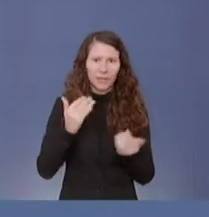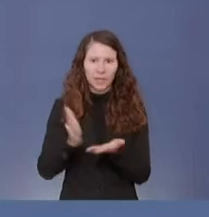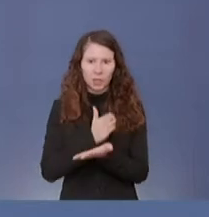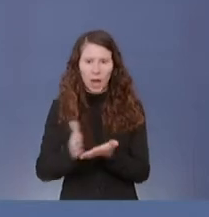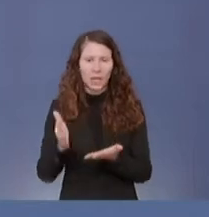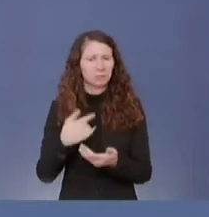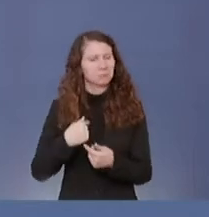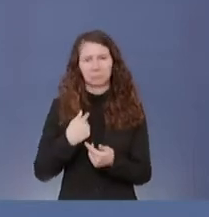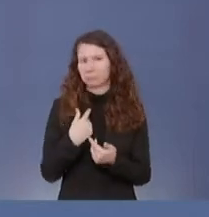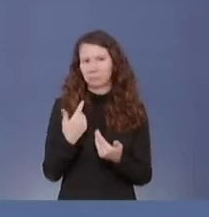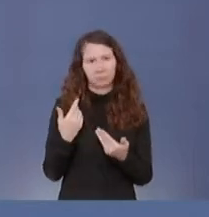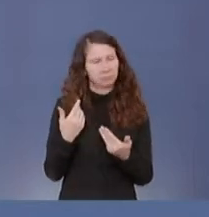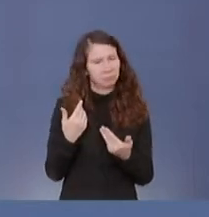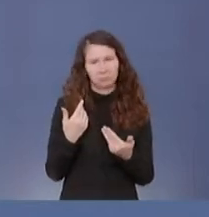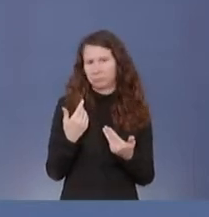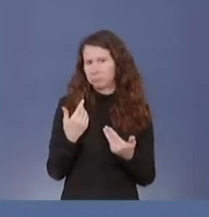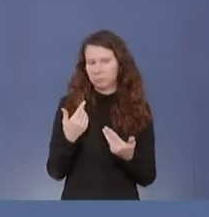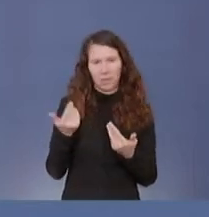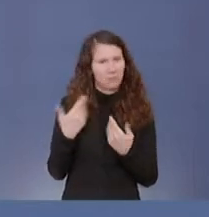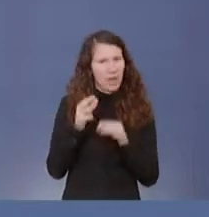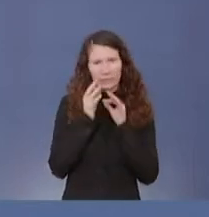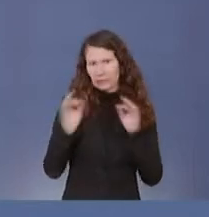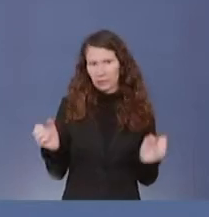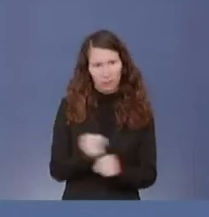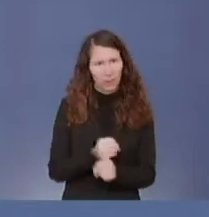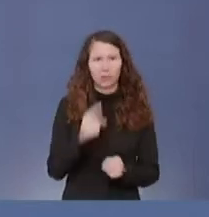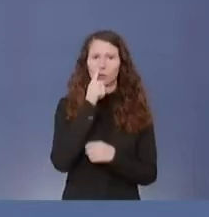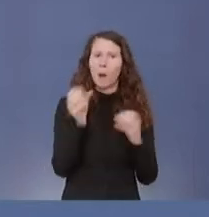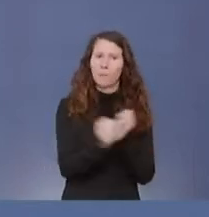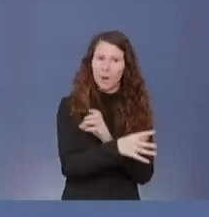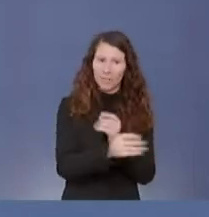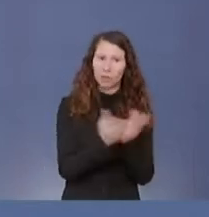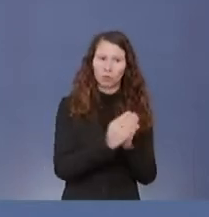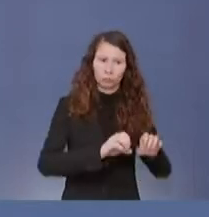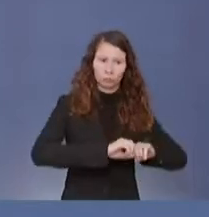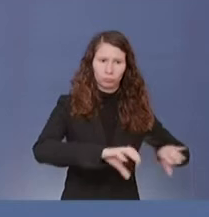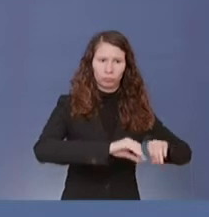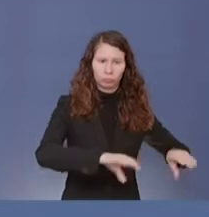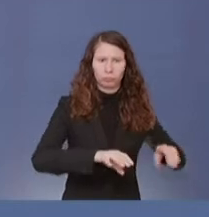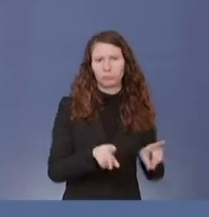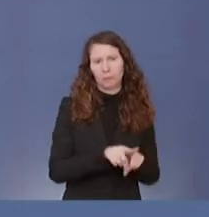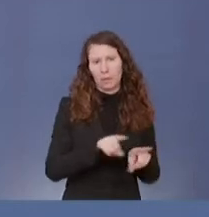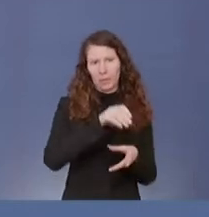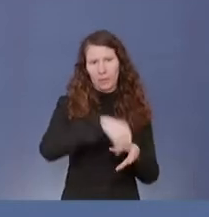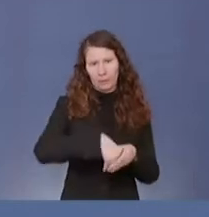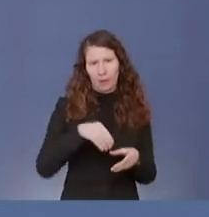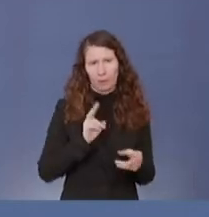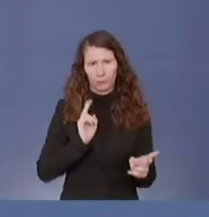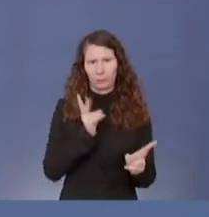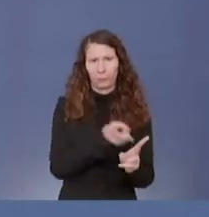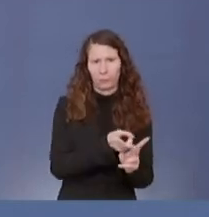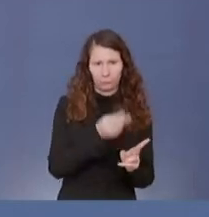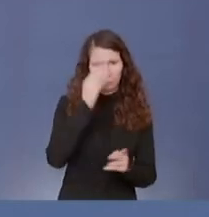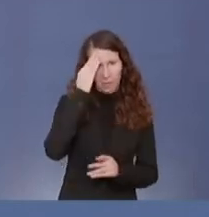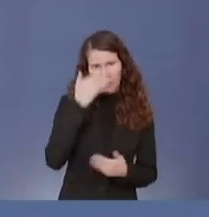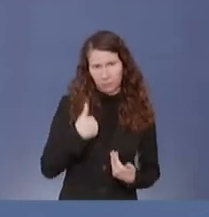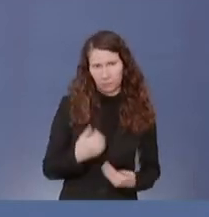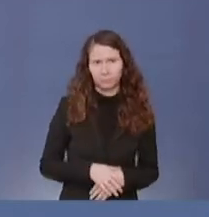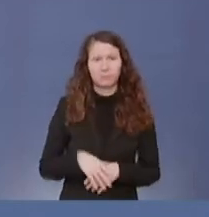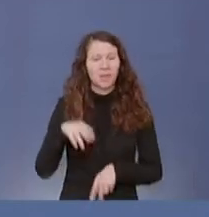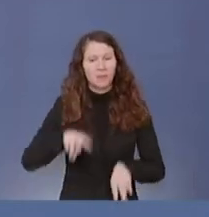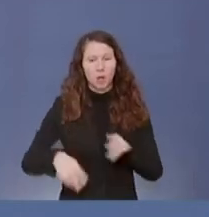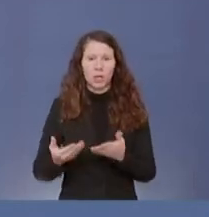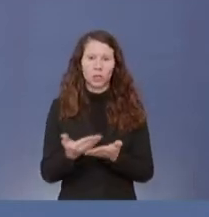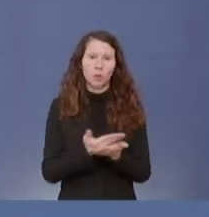sind mir nur die Dinge bekannt, die auch in den Medien nachzulesen sind. Wie das mit den unterschiedlichen Symbolen ist,